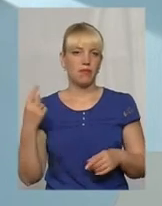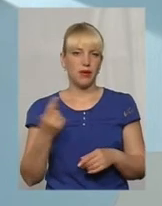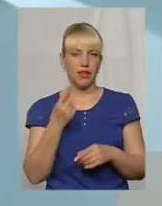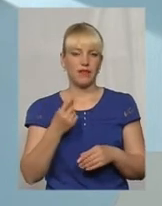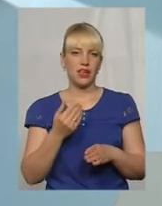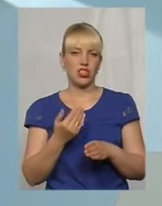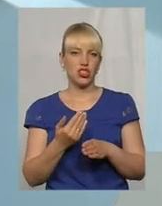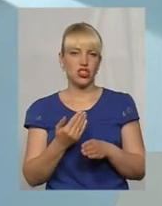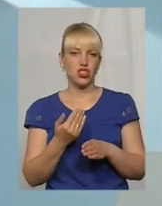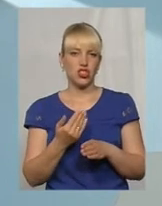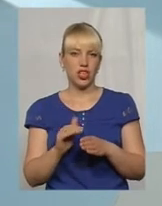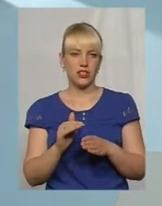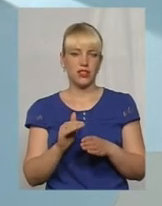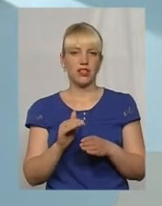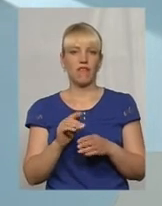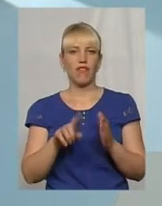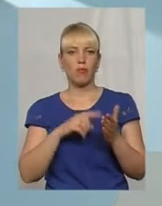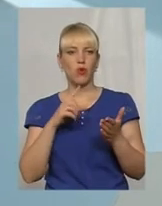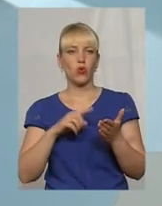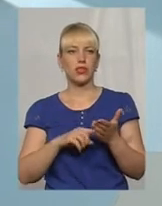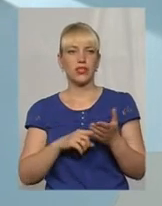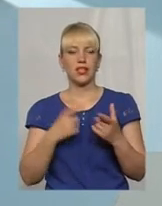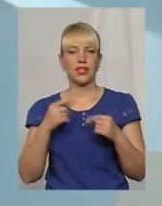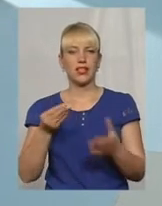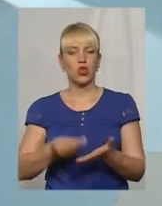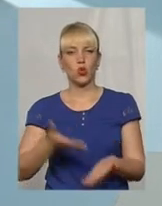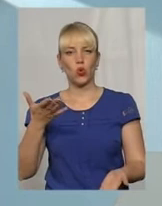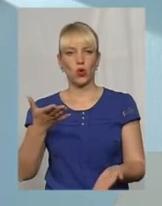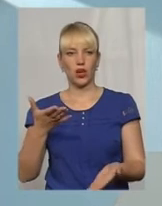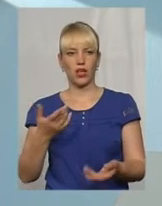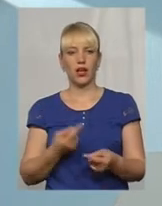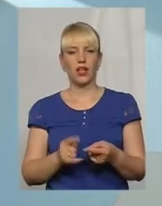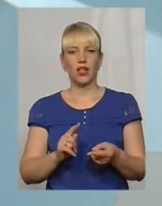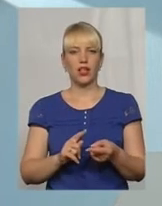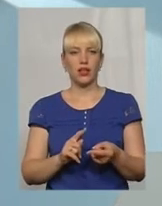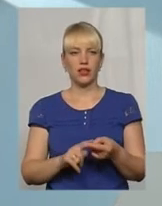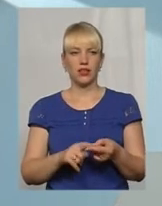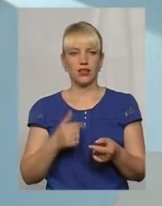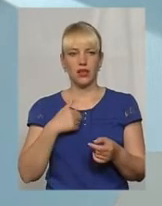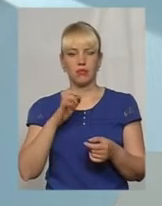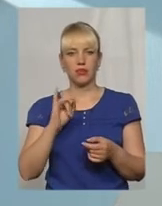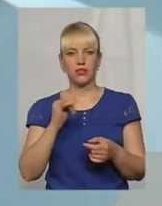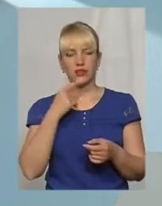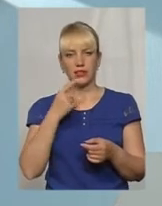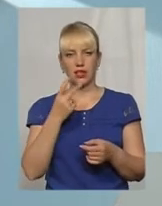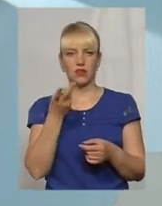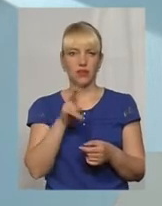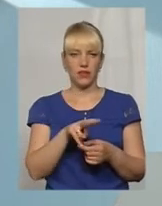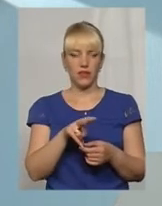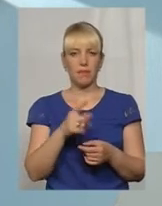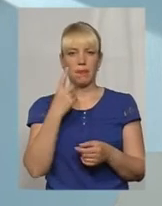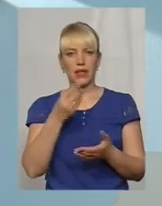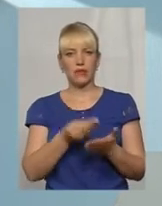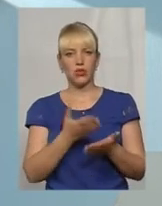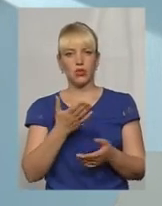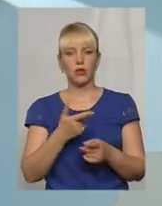вопроса, де дорого, скажімо так, дорого, я б її розділил на дві части. Перша – це